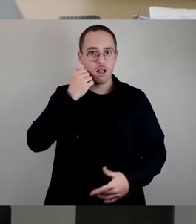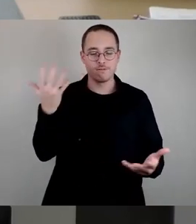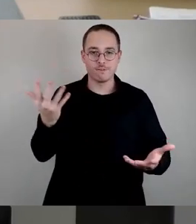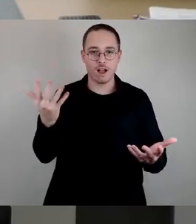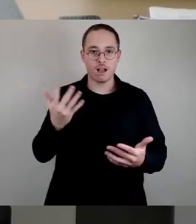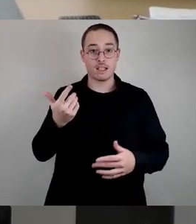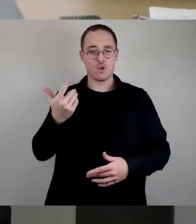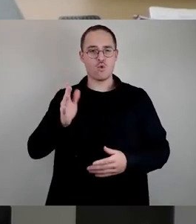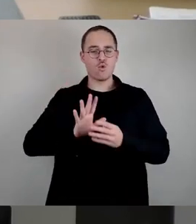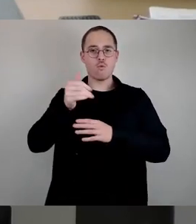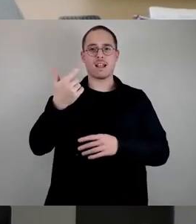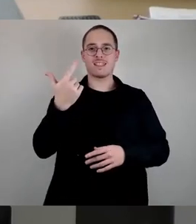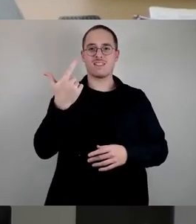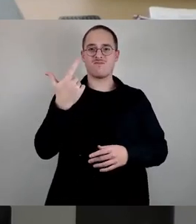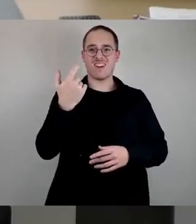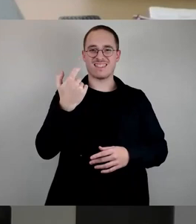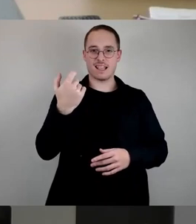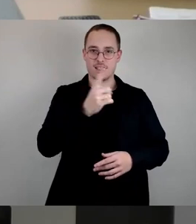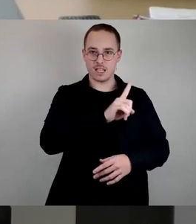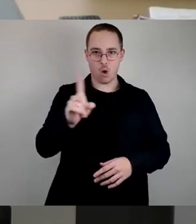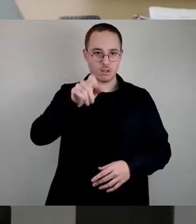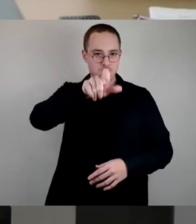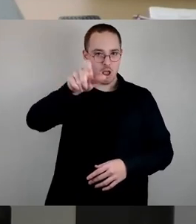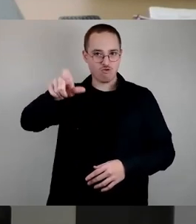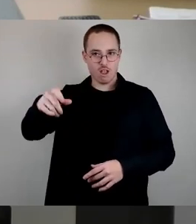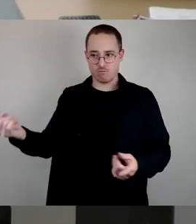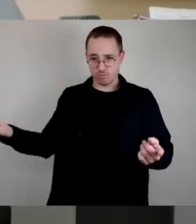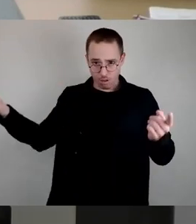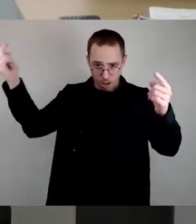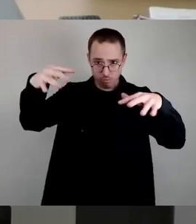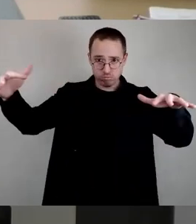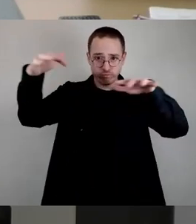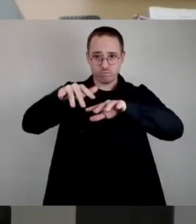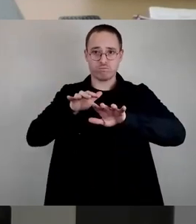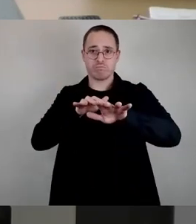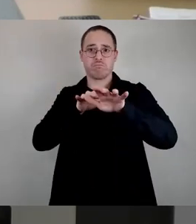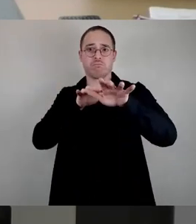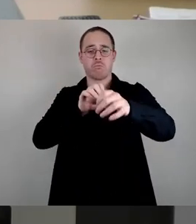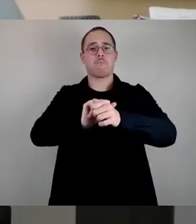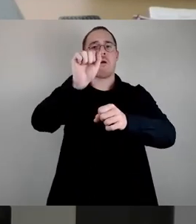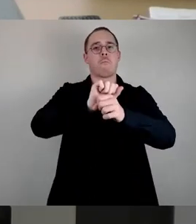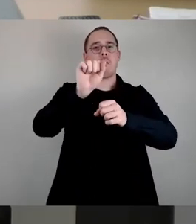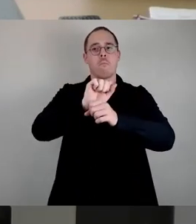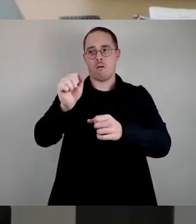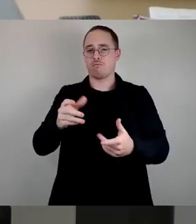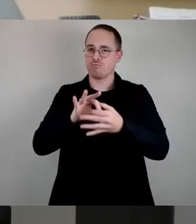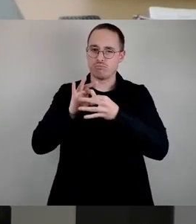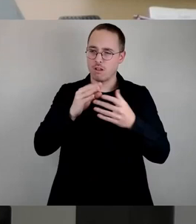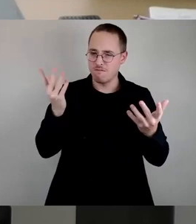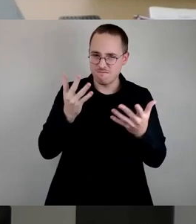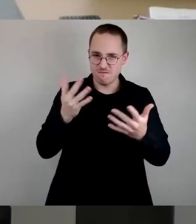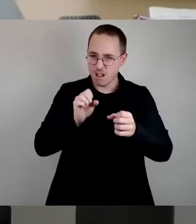gegen den gefühlten Rechtsruck in der Gesellschaft zu demonstrieren und ihren Unbehagen über die Politik des verbalen Hasses und der